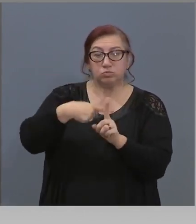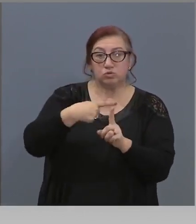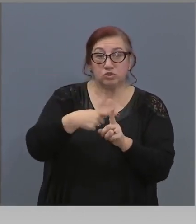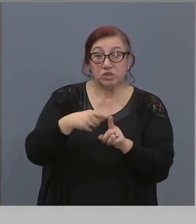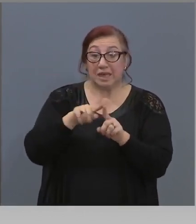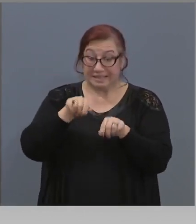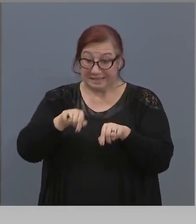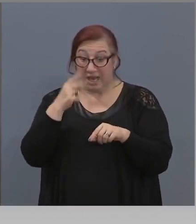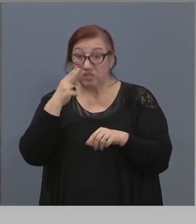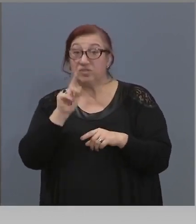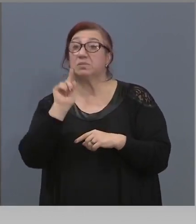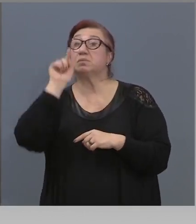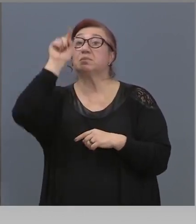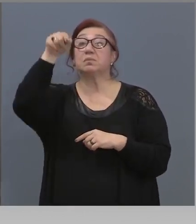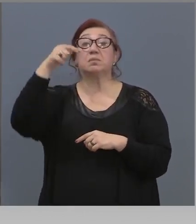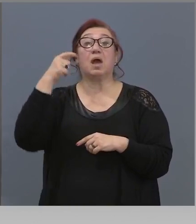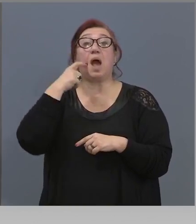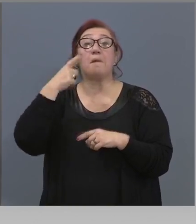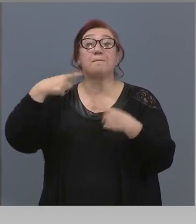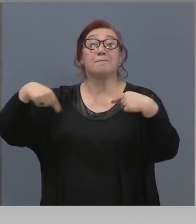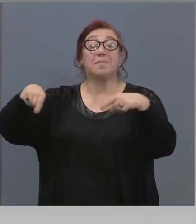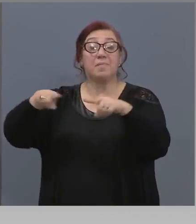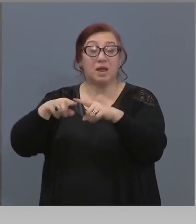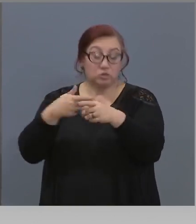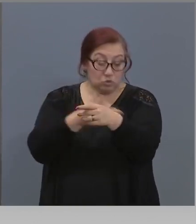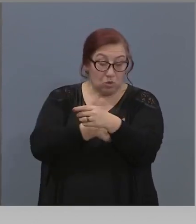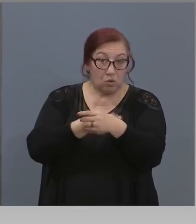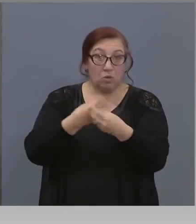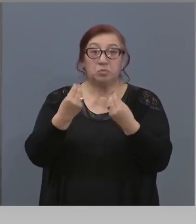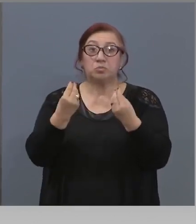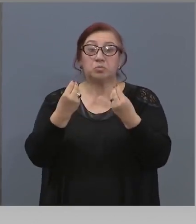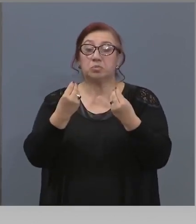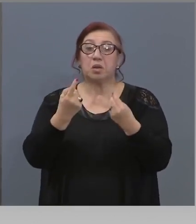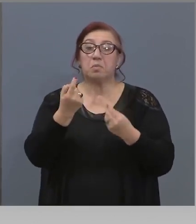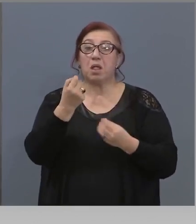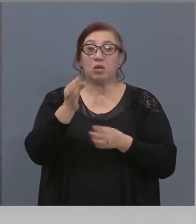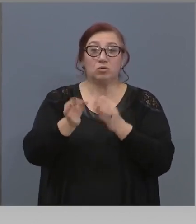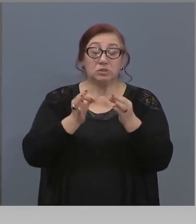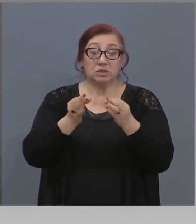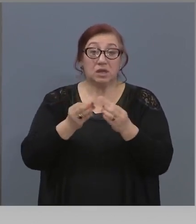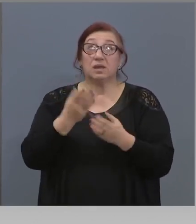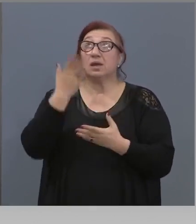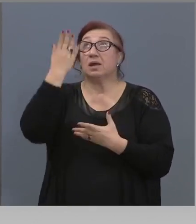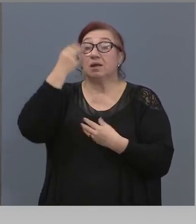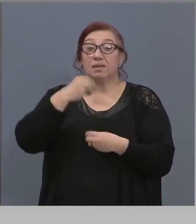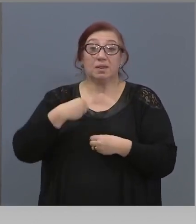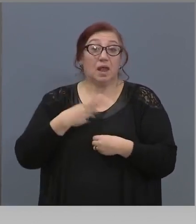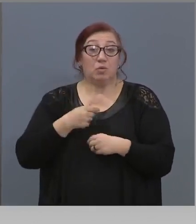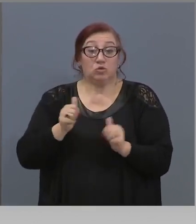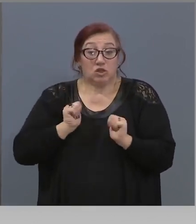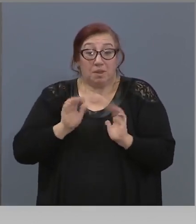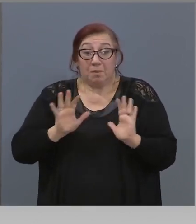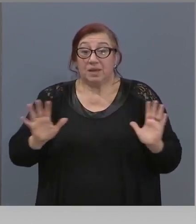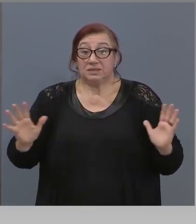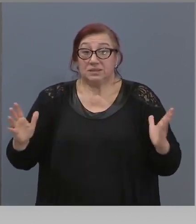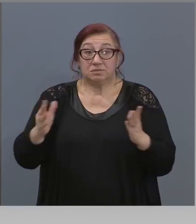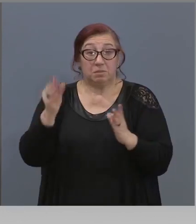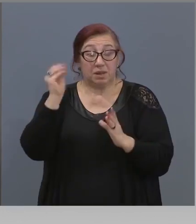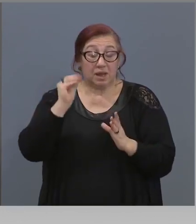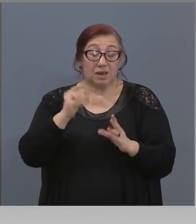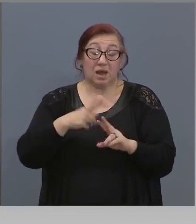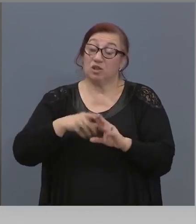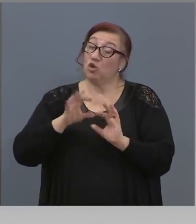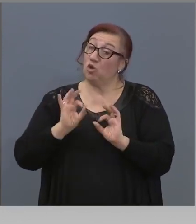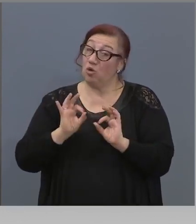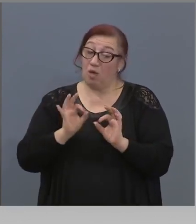Господ, да бди действително над България. Но мерките са си мерки. И